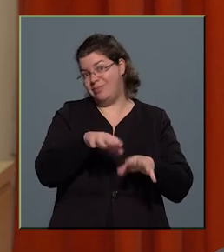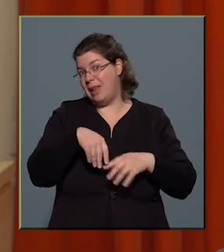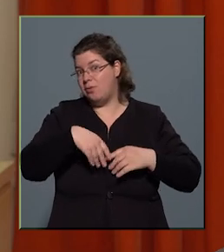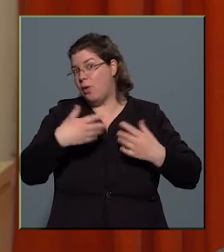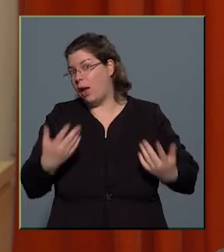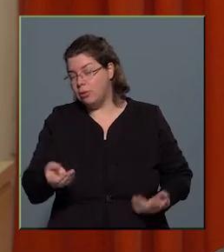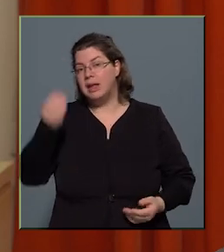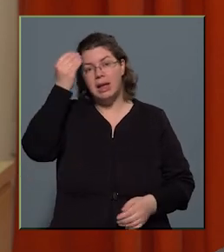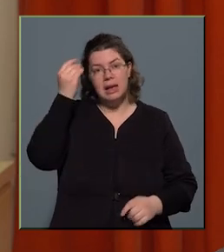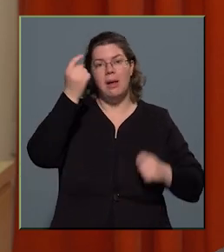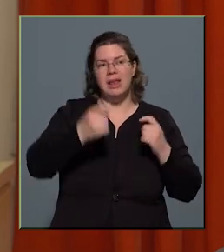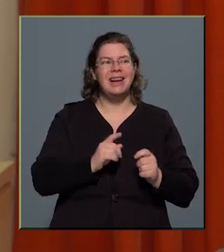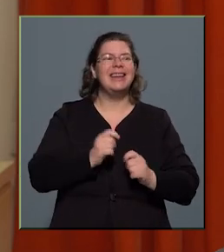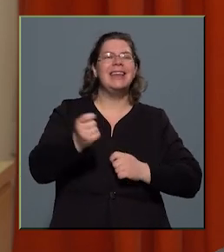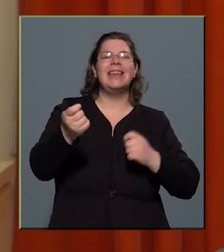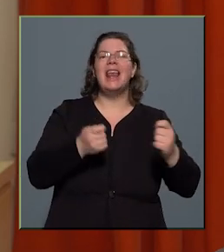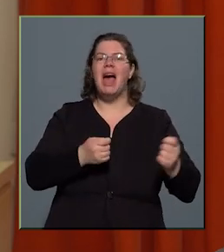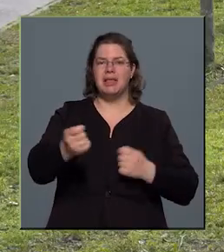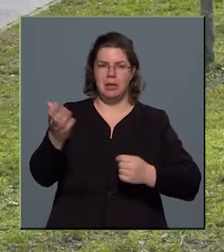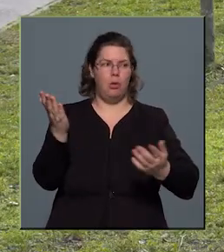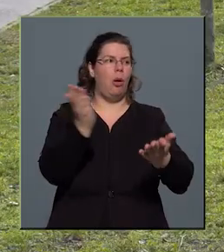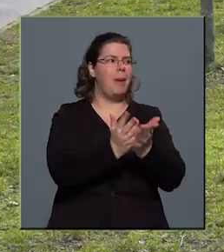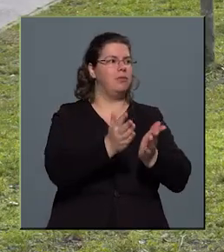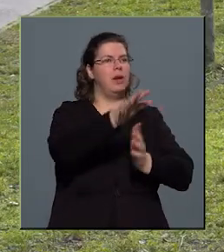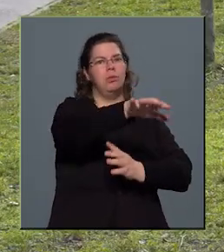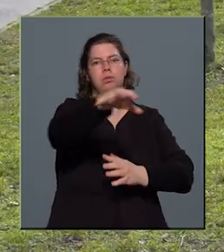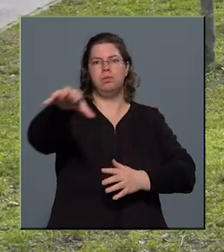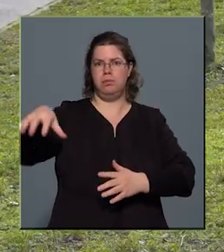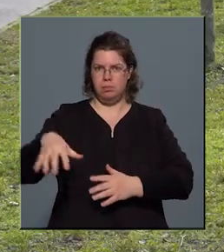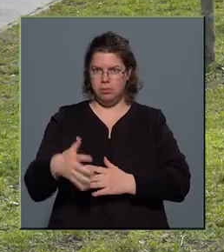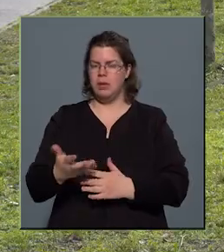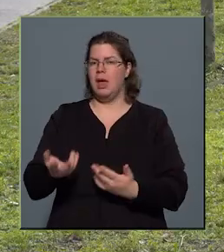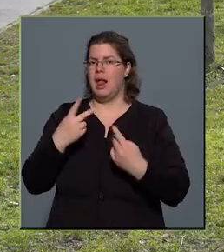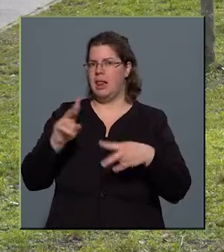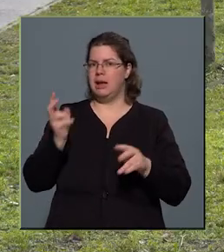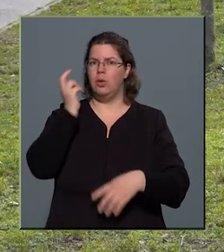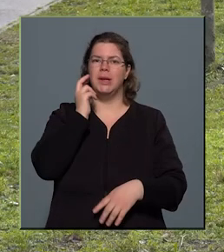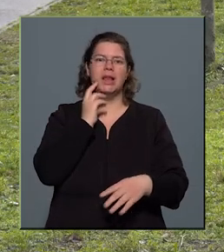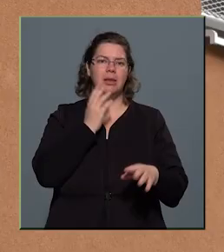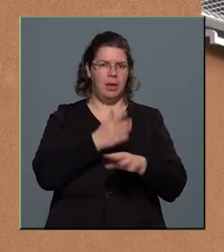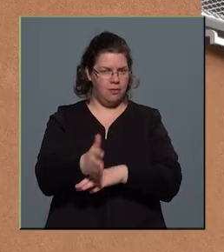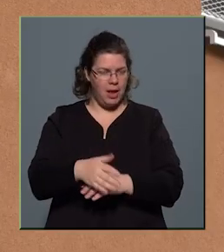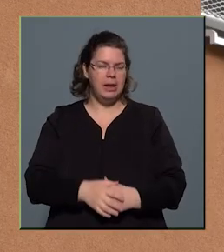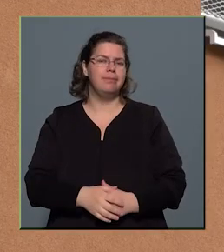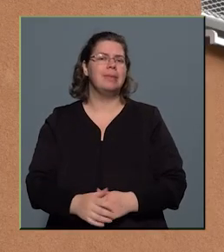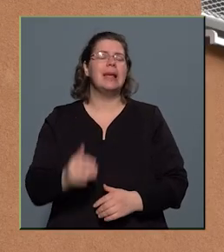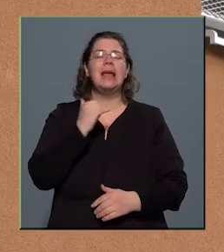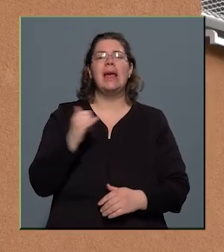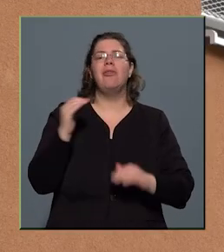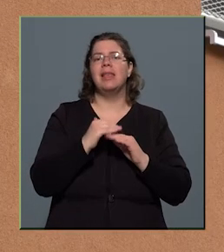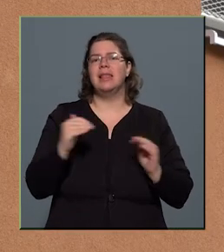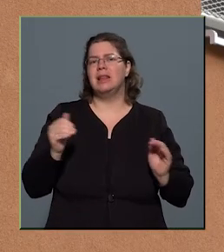értelemszerűen irányítjuk az adott kerület ellátó intézményei fele. Éverszinten